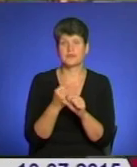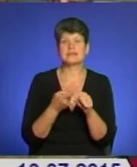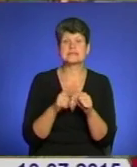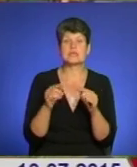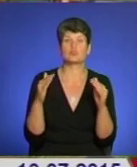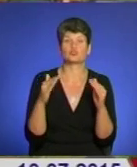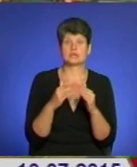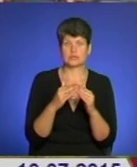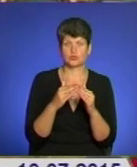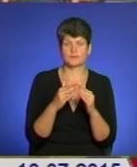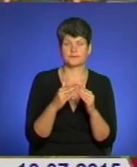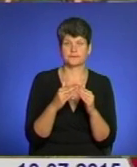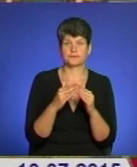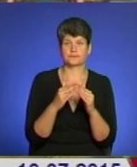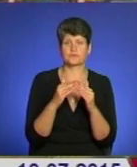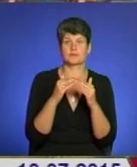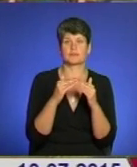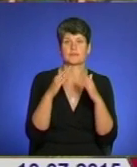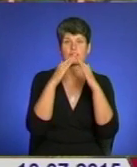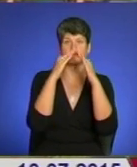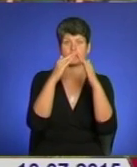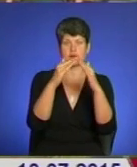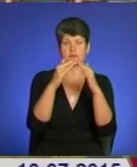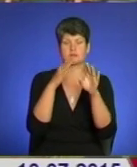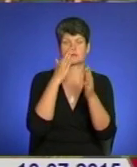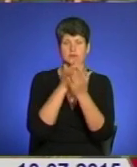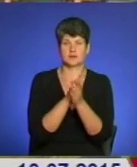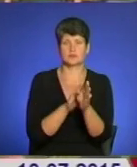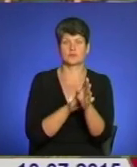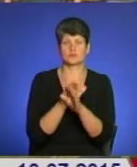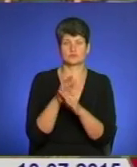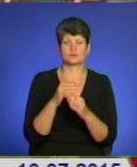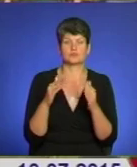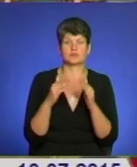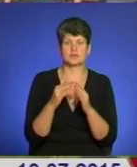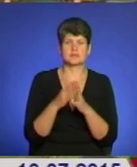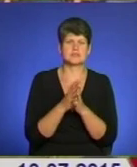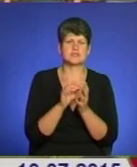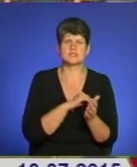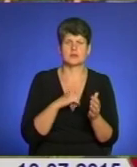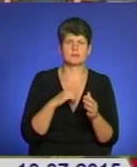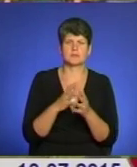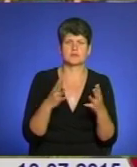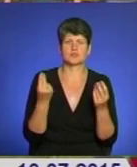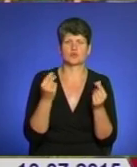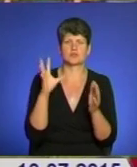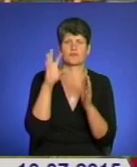будинок перекритий, дах в цьому будинку. В цей будинок чи не найбільше вклали коштів,